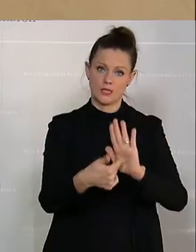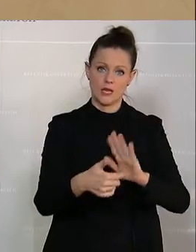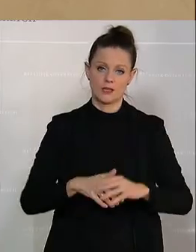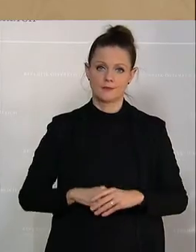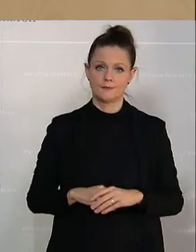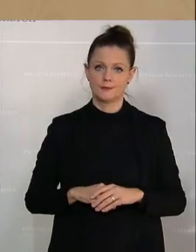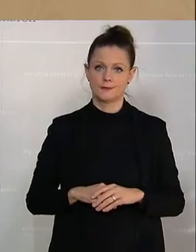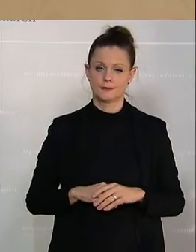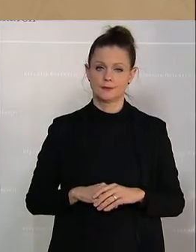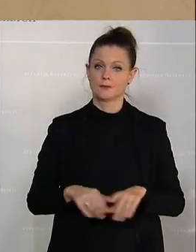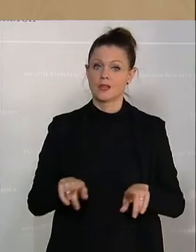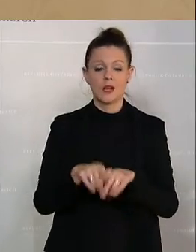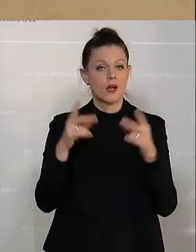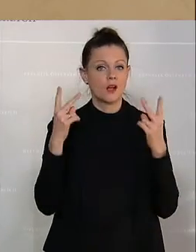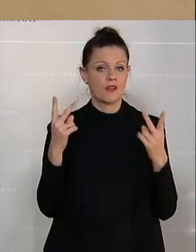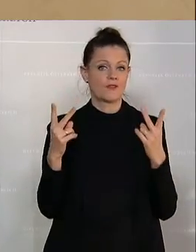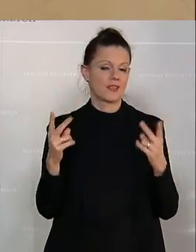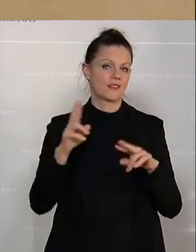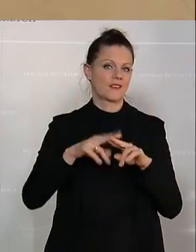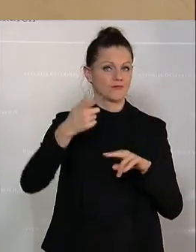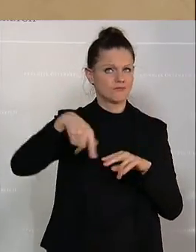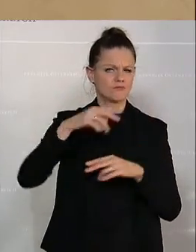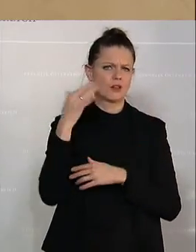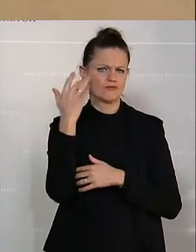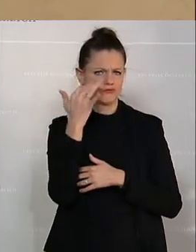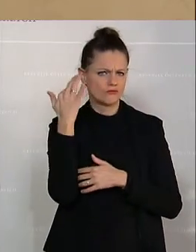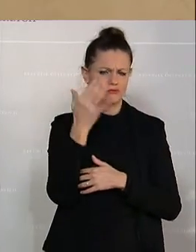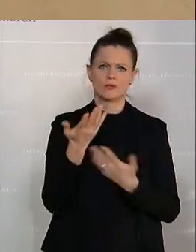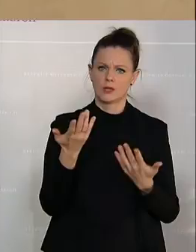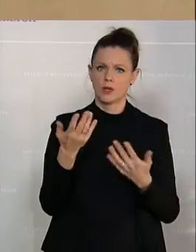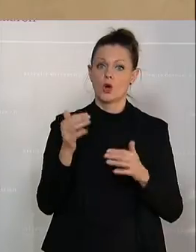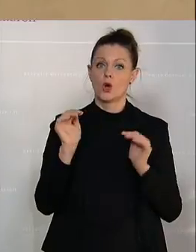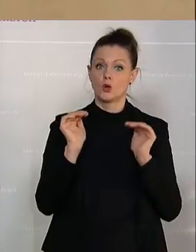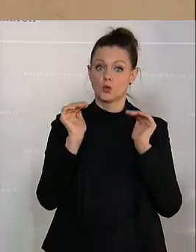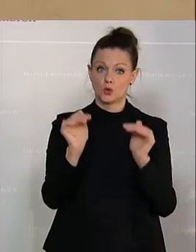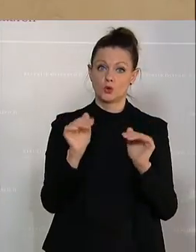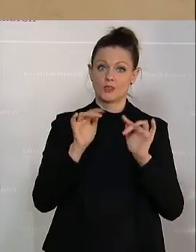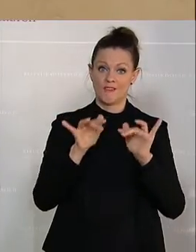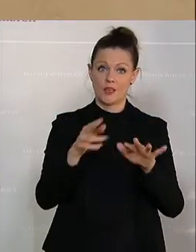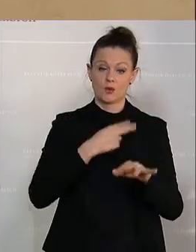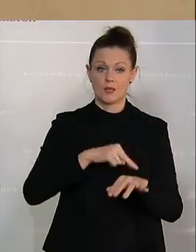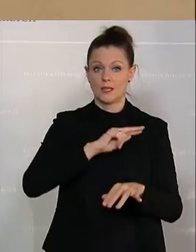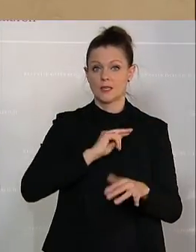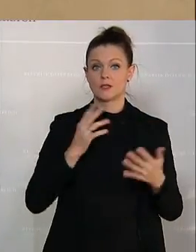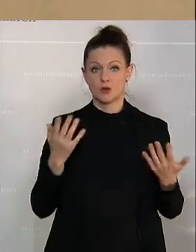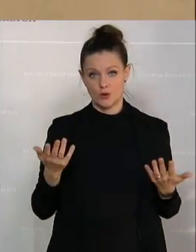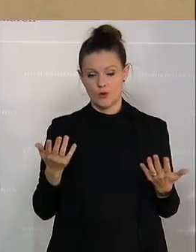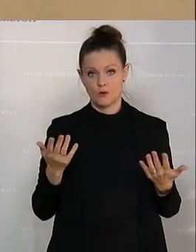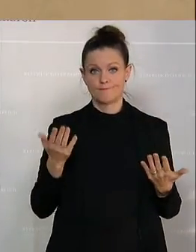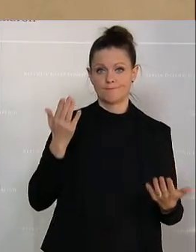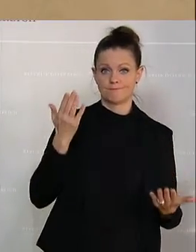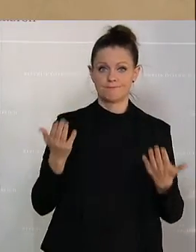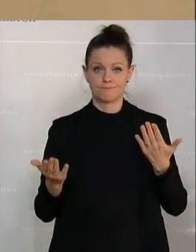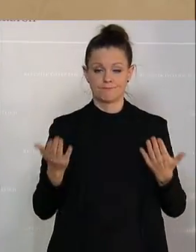Es ist ganz wichtig, wenn wir jetzt überlegen, Schutzwirkung, Risiko, dass immer wieder einmal